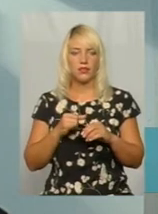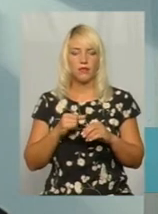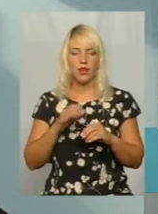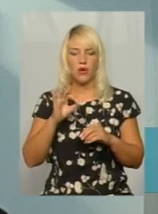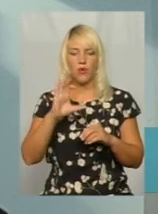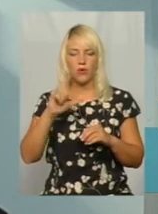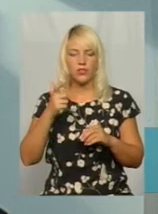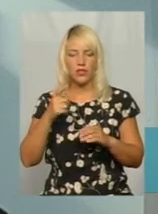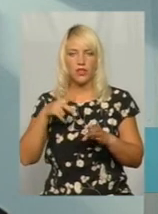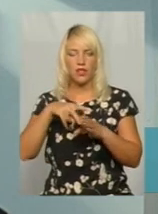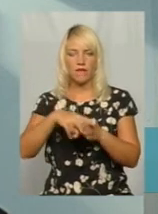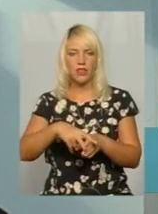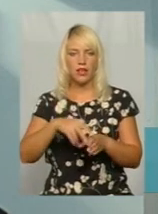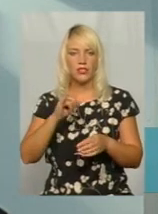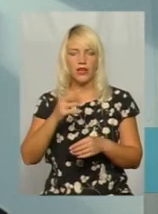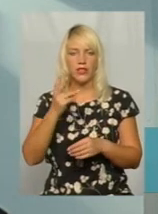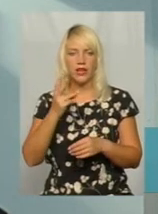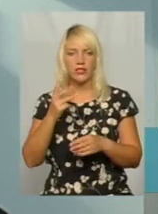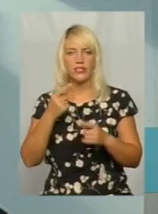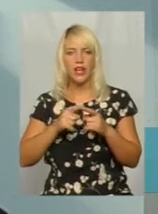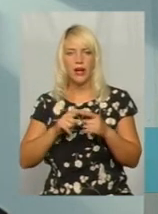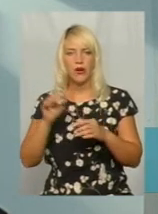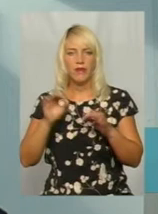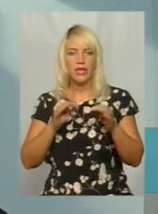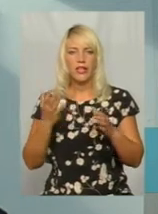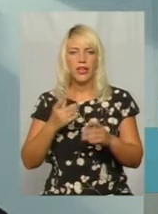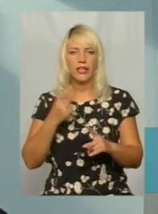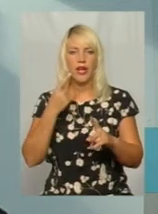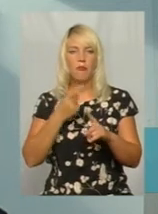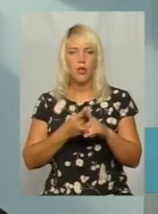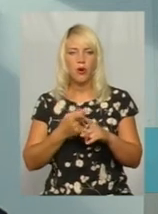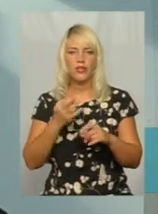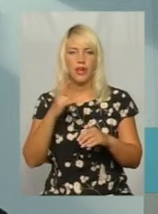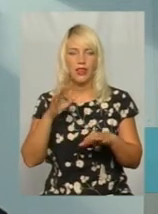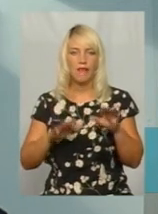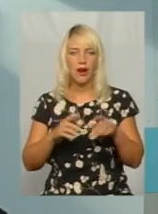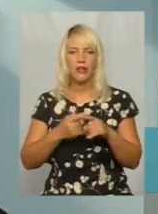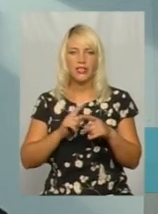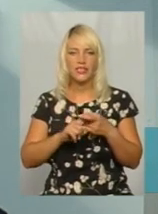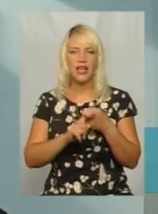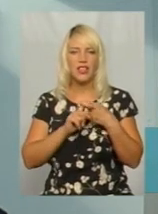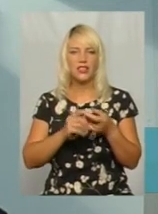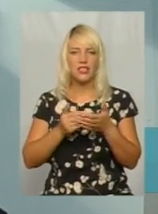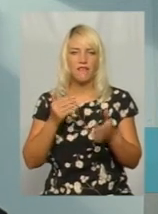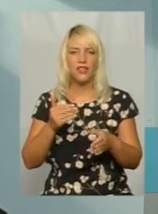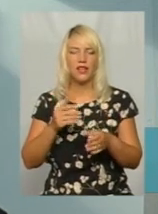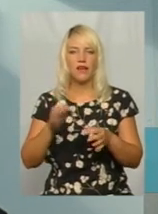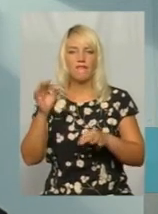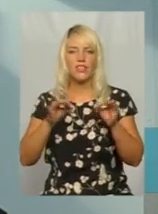Ну, і третє – це вже коефіцієнт, на який множиться дана плата. Тобто, в залежності від відсотку перевищення